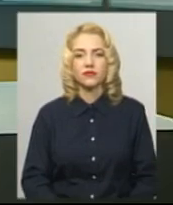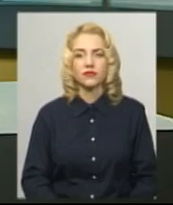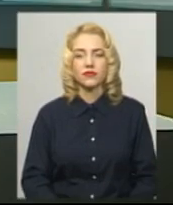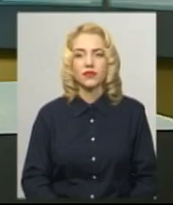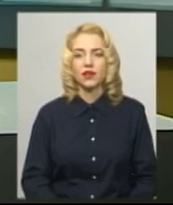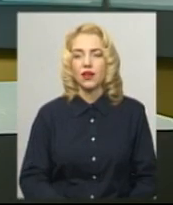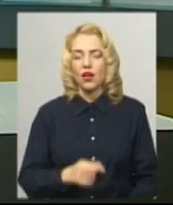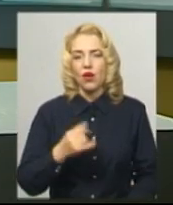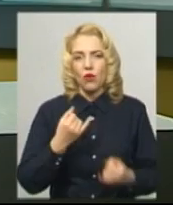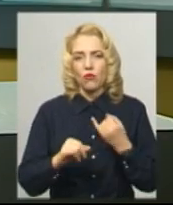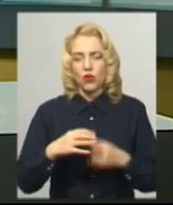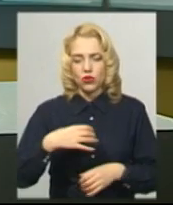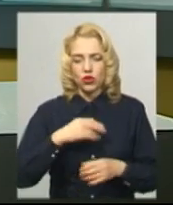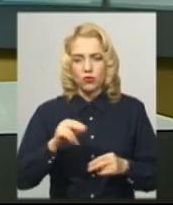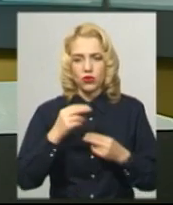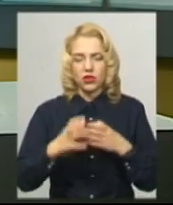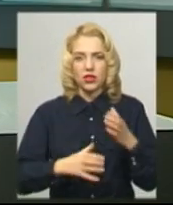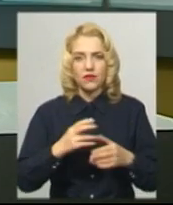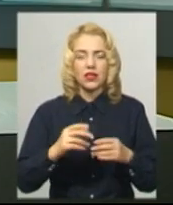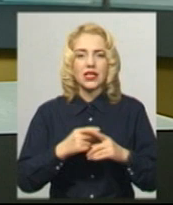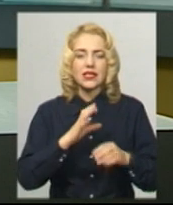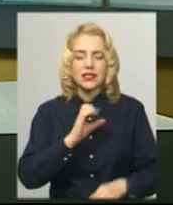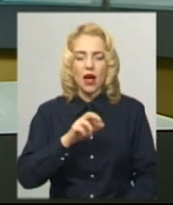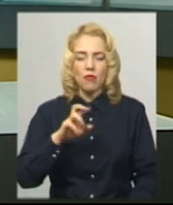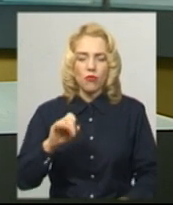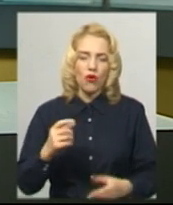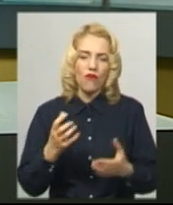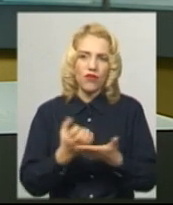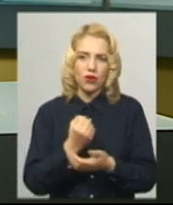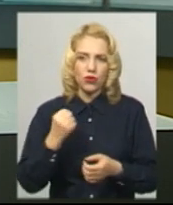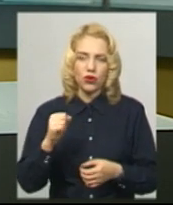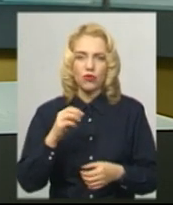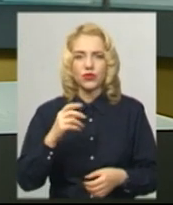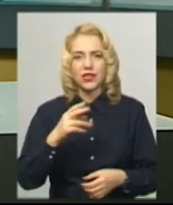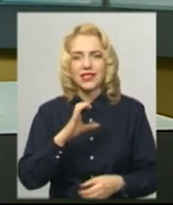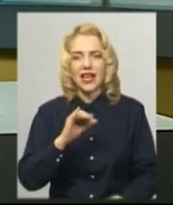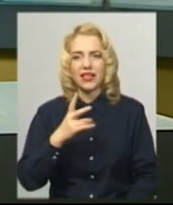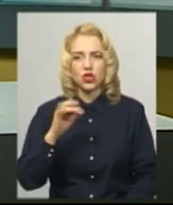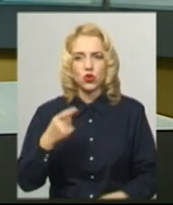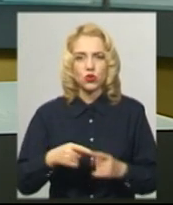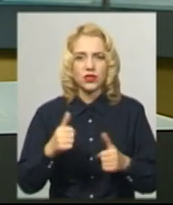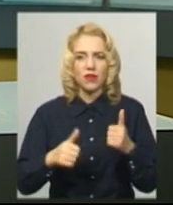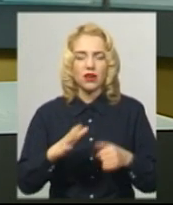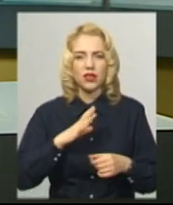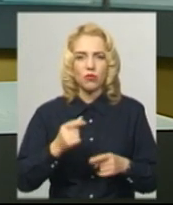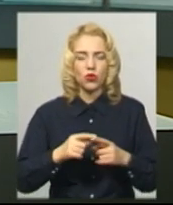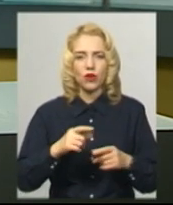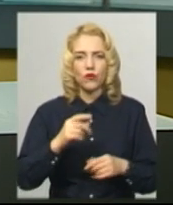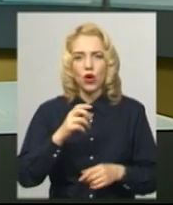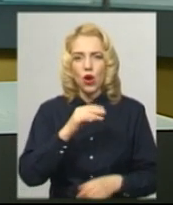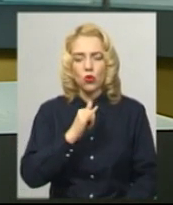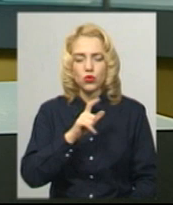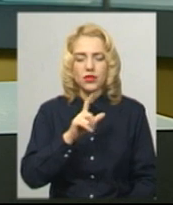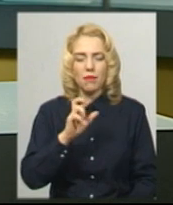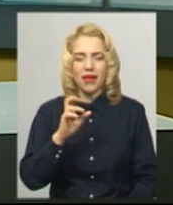Бронзу чемпіонату світу самбо серед юніорів виборов хмельничанин Станіслав Сергійчук. Змагання відбулися у Узбекистані в місті